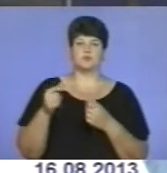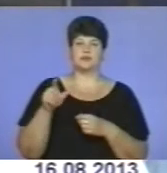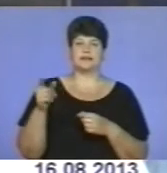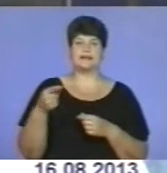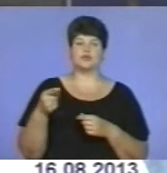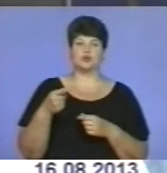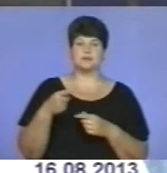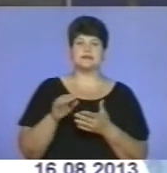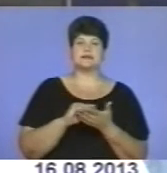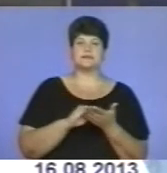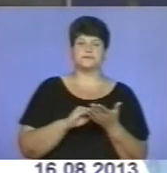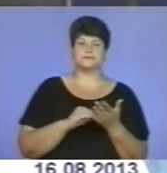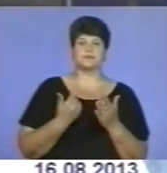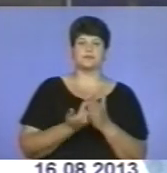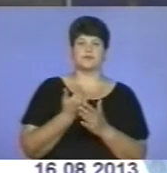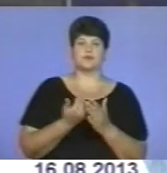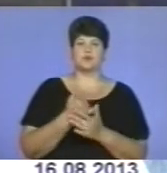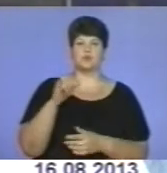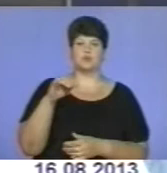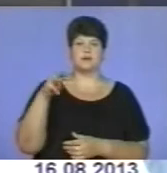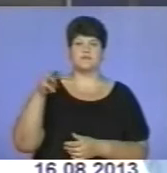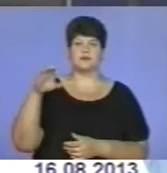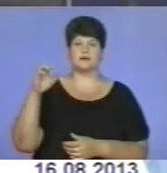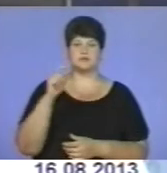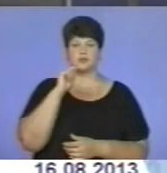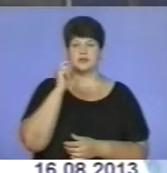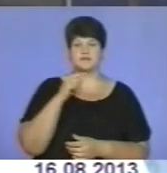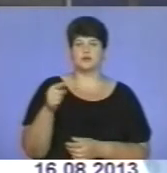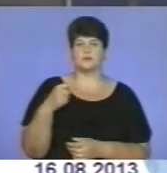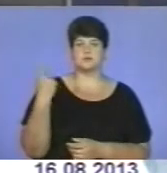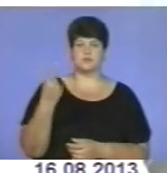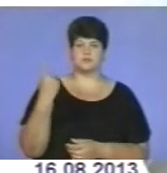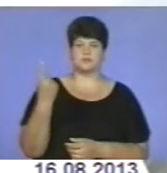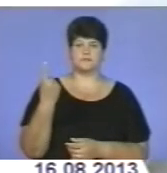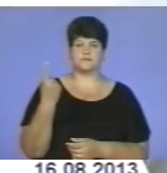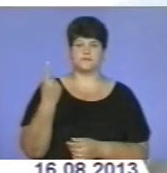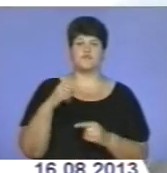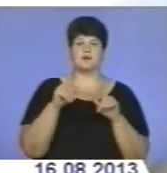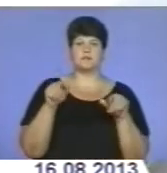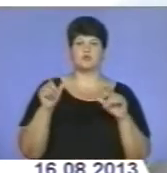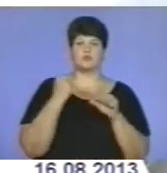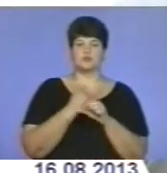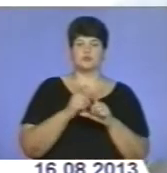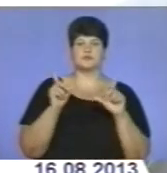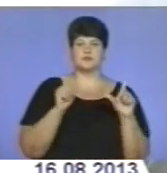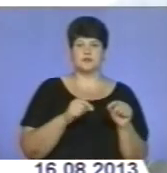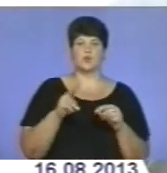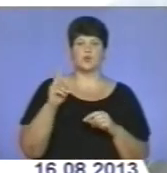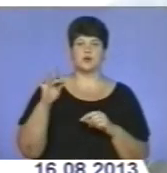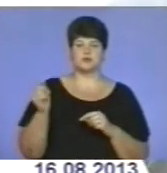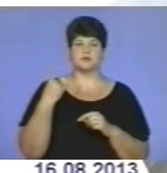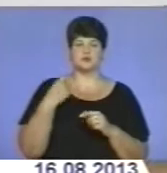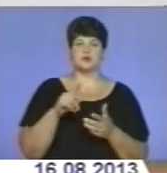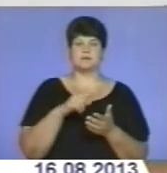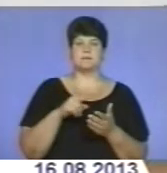Сюжет – сектор у зв'язків з громадськістю у МВС України в Тернопільській області. У рамках робочого візиту куратор обласної міліції відвідав